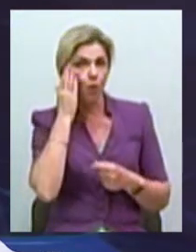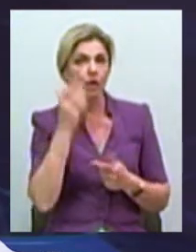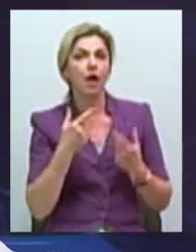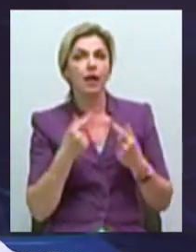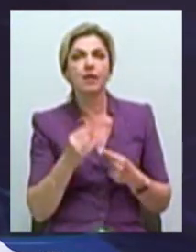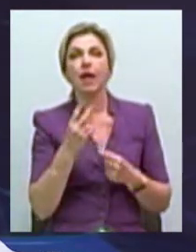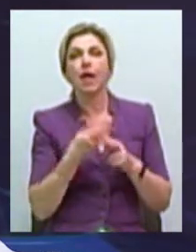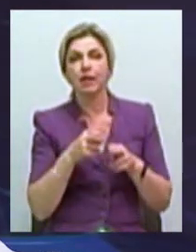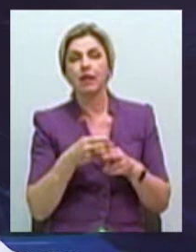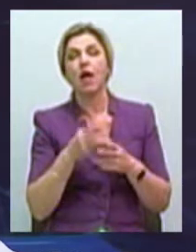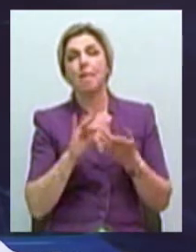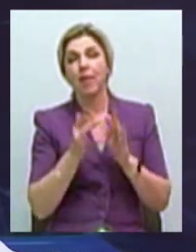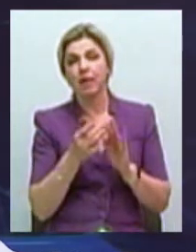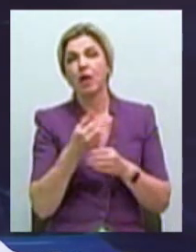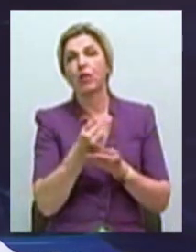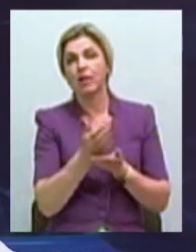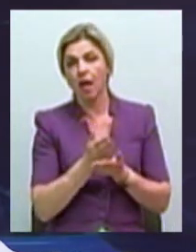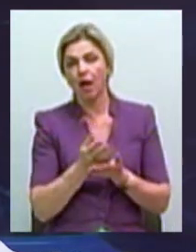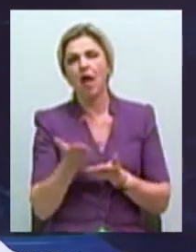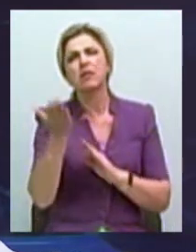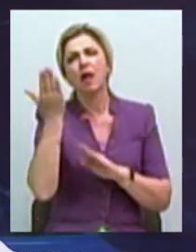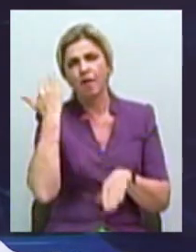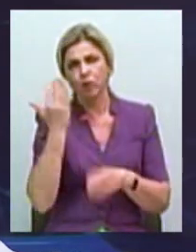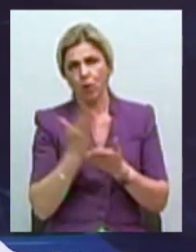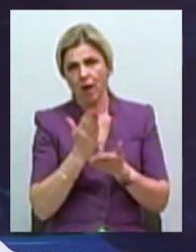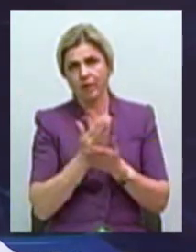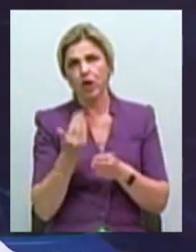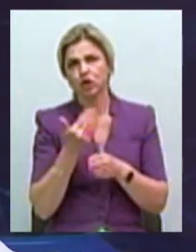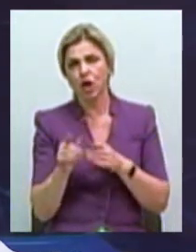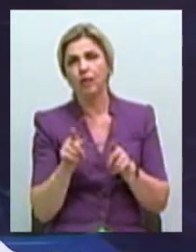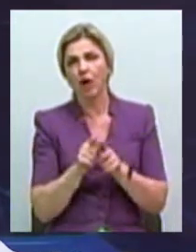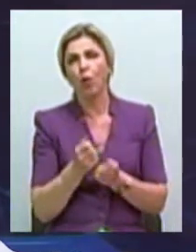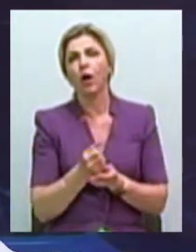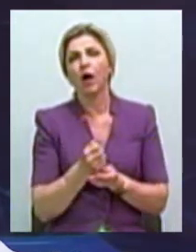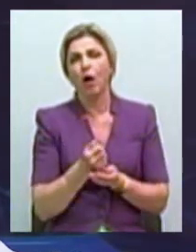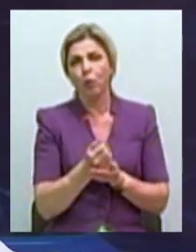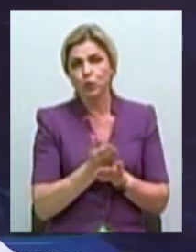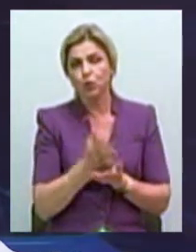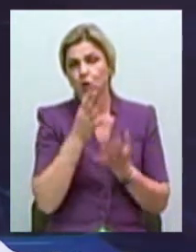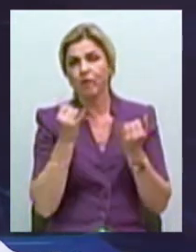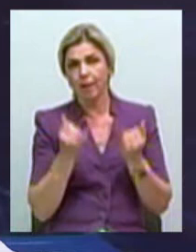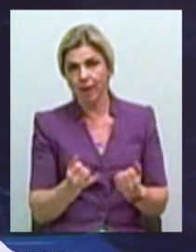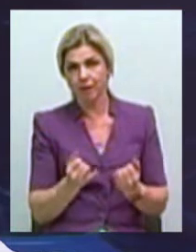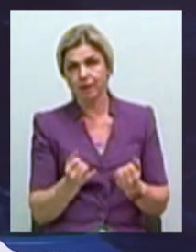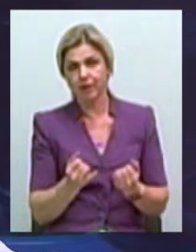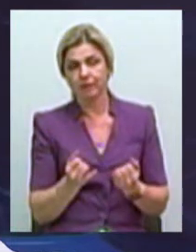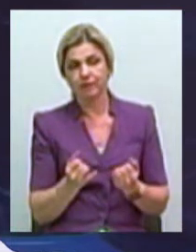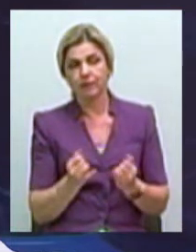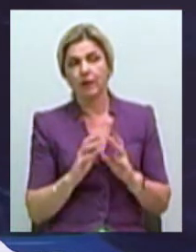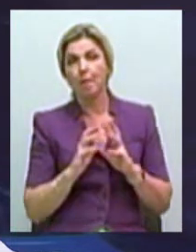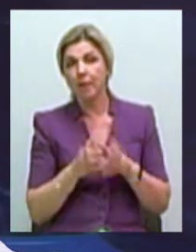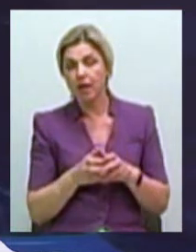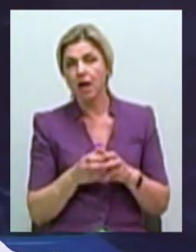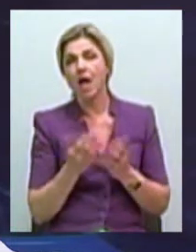там, где медиатеки давно являются уже частью вот такой вот инфраструктуры современного мира,